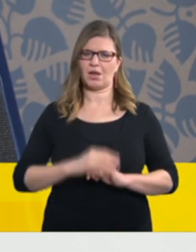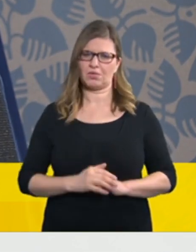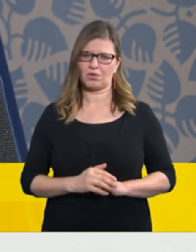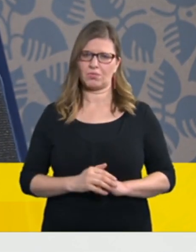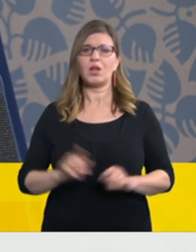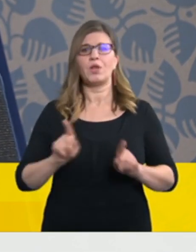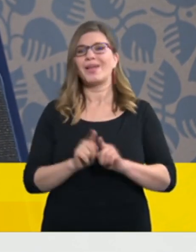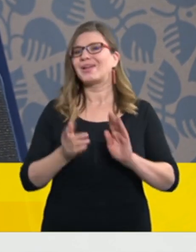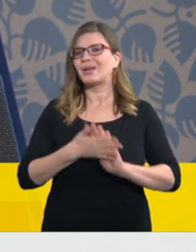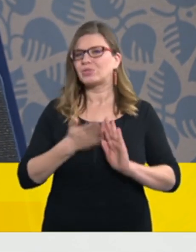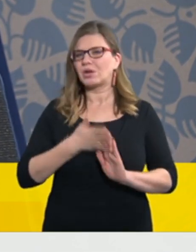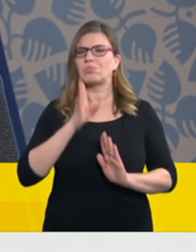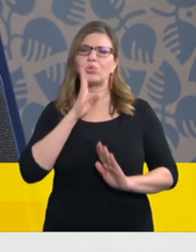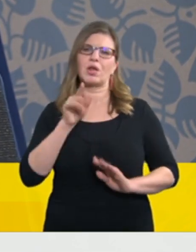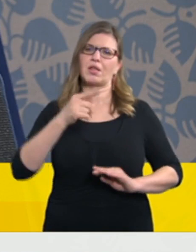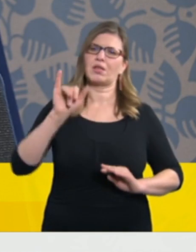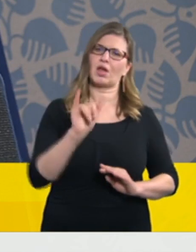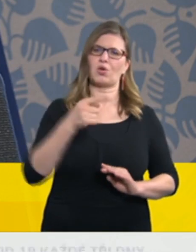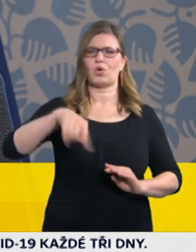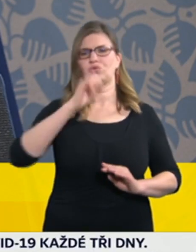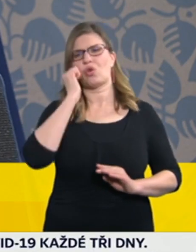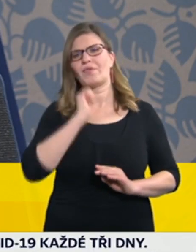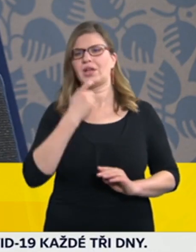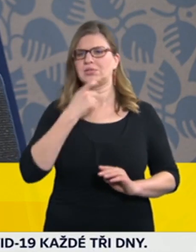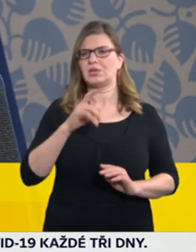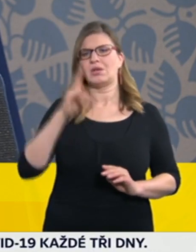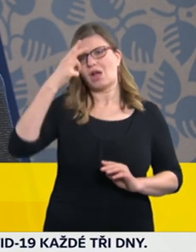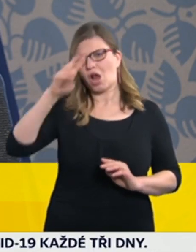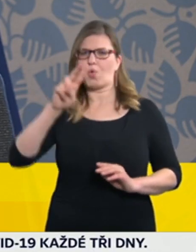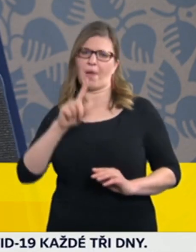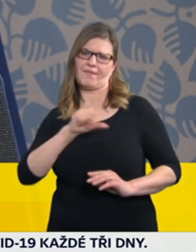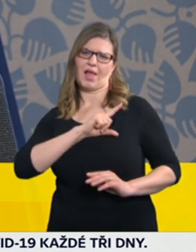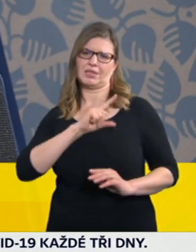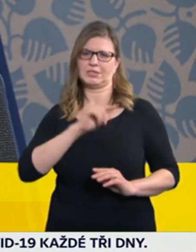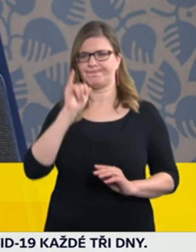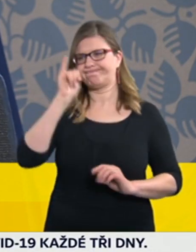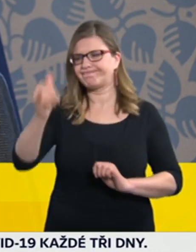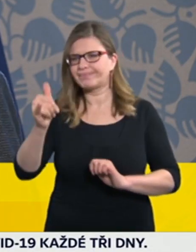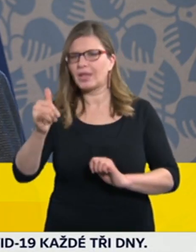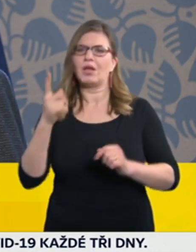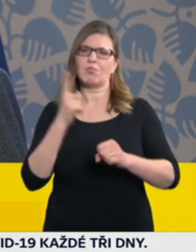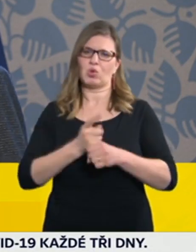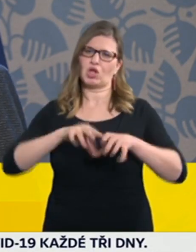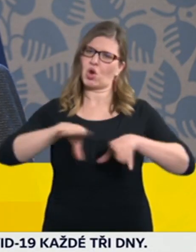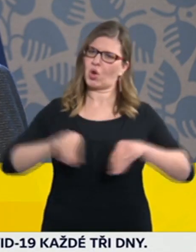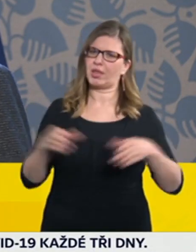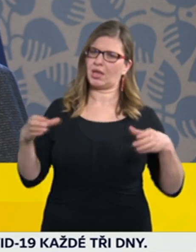řečeno, na vlastní nějaký rekreáční objekt, tak zase jenom se členy své domácnosti.